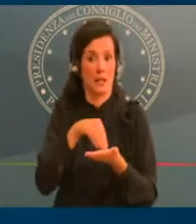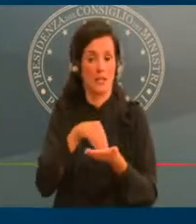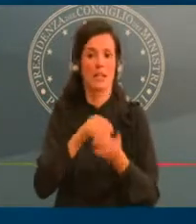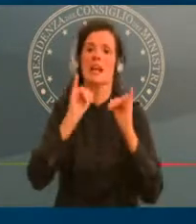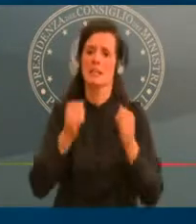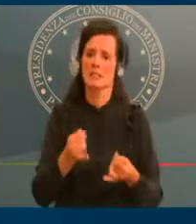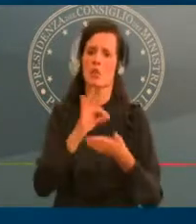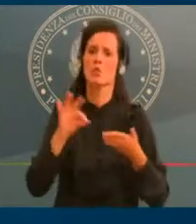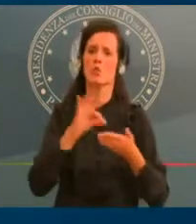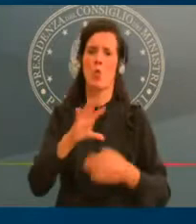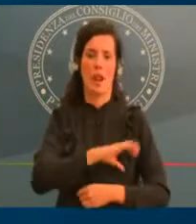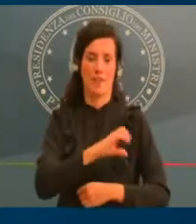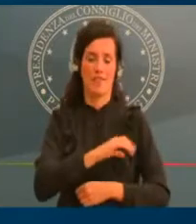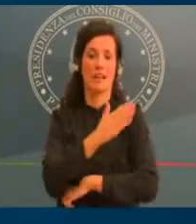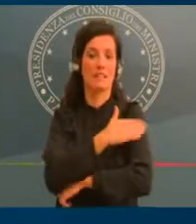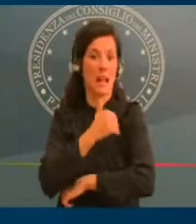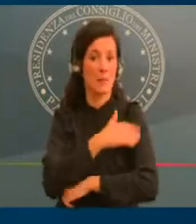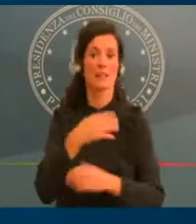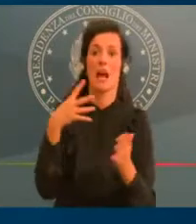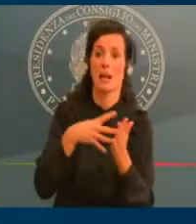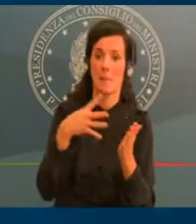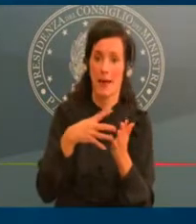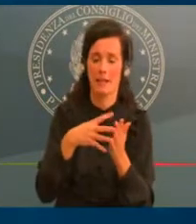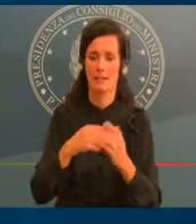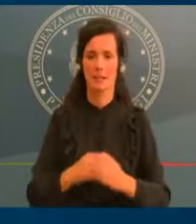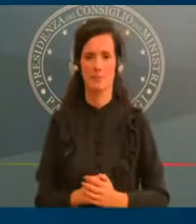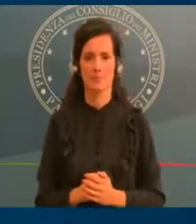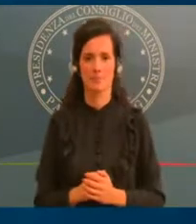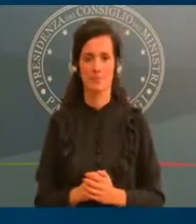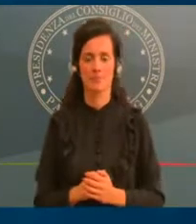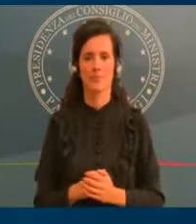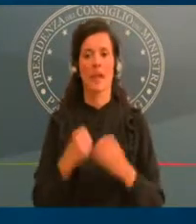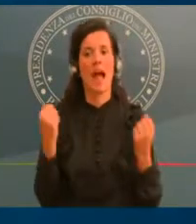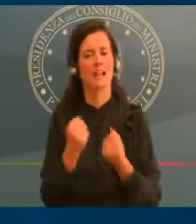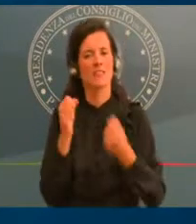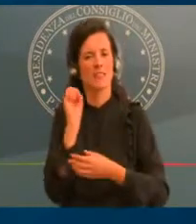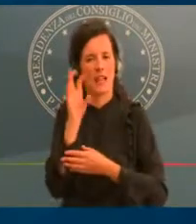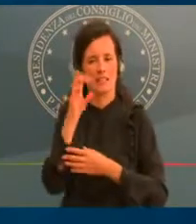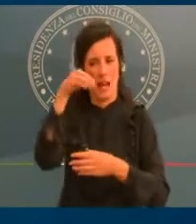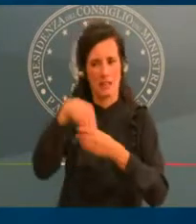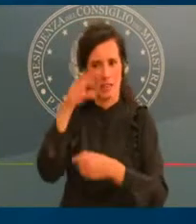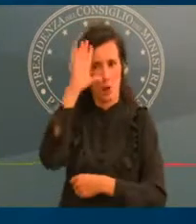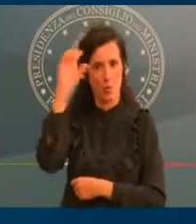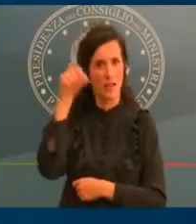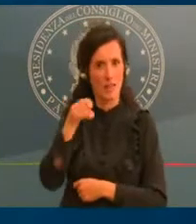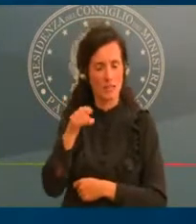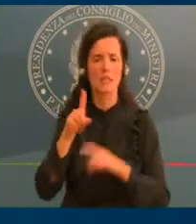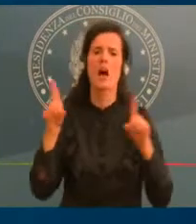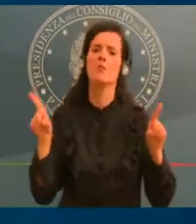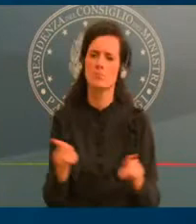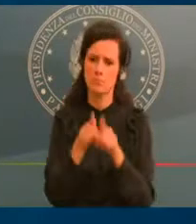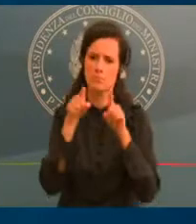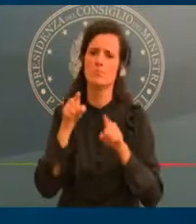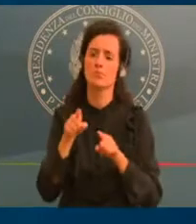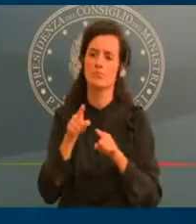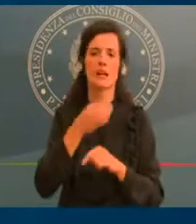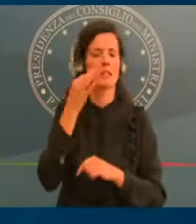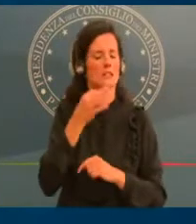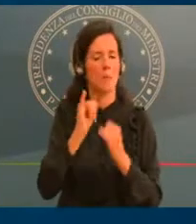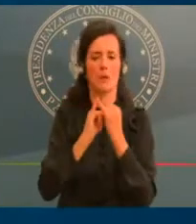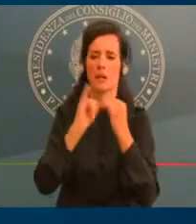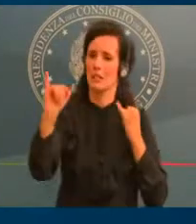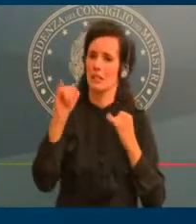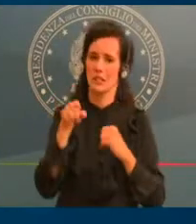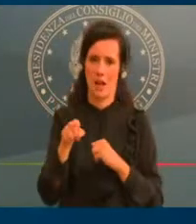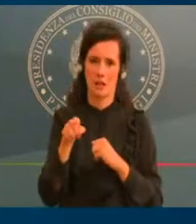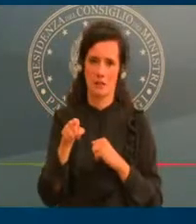svolgeranno anche qui necessariamente a distanza, salvo che per le matricole e per attività di laboratorio. E ancora sono